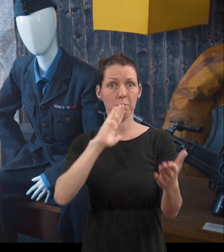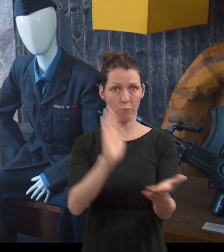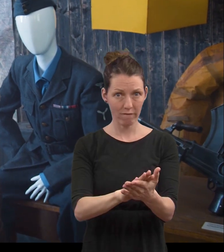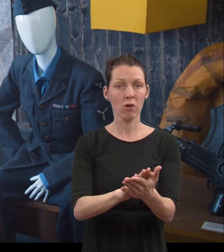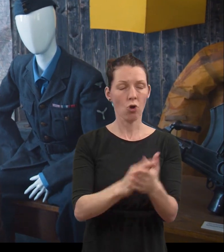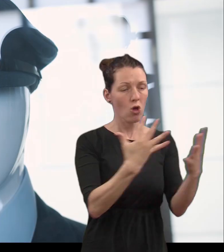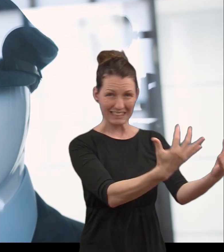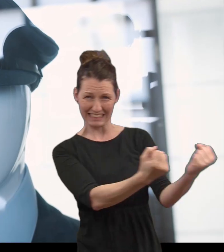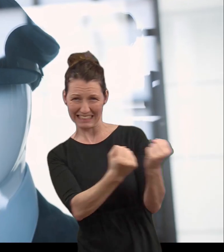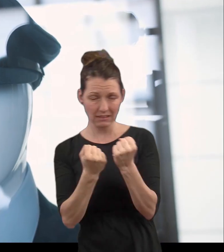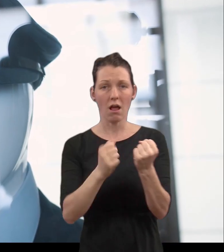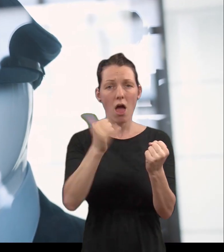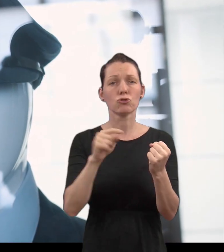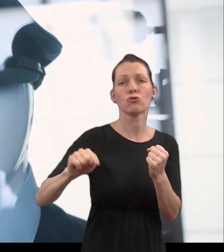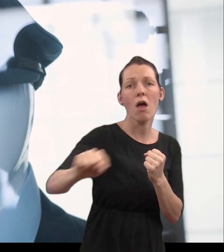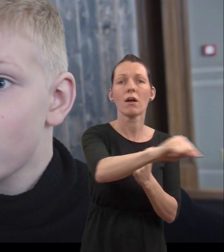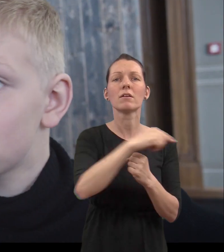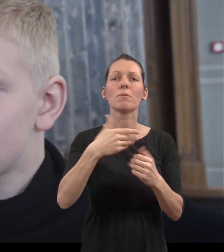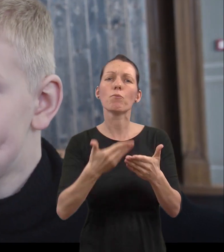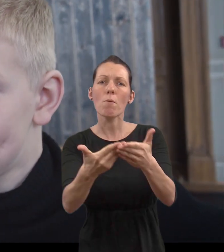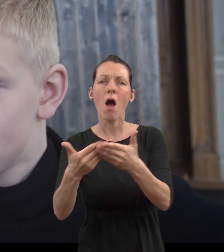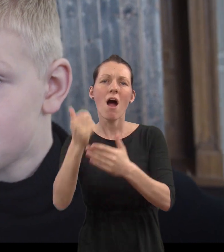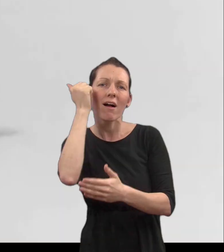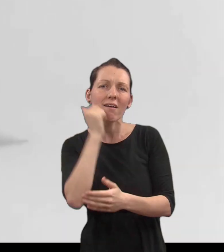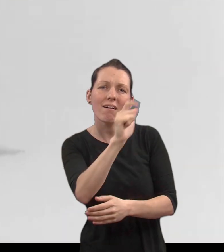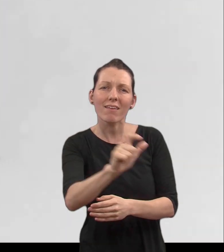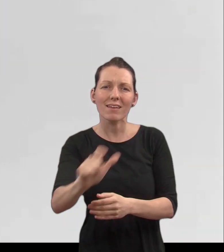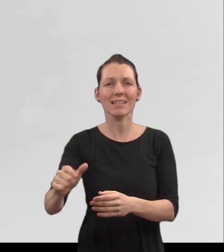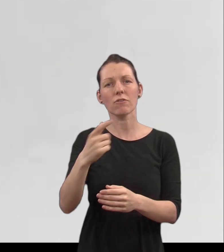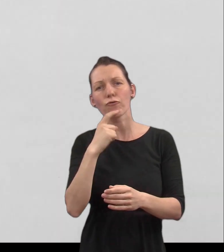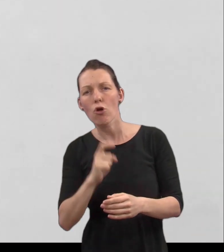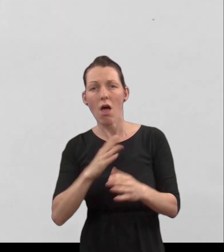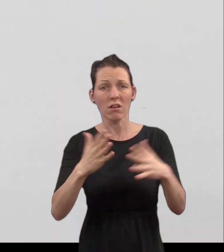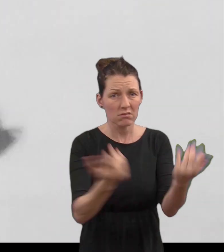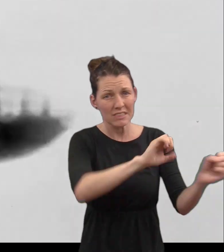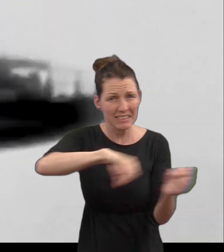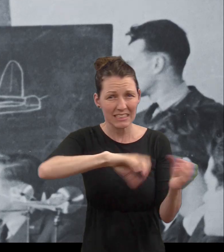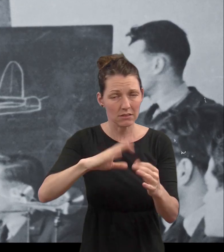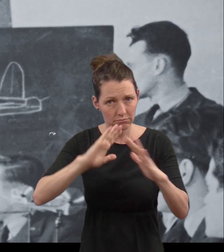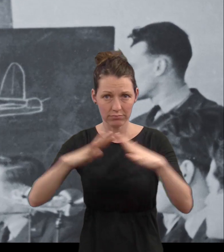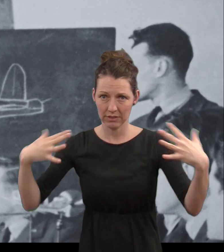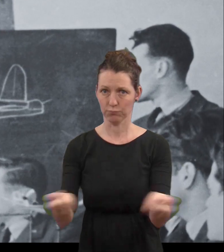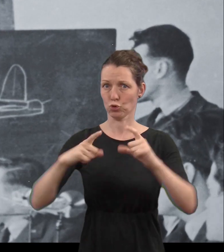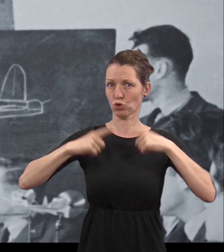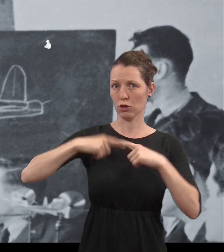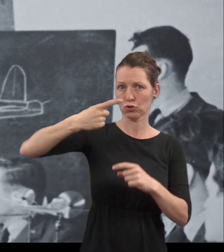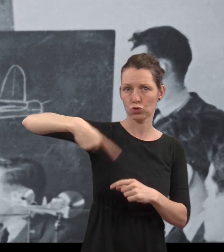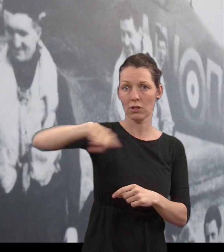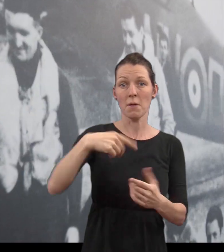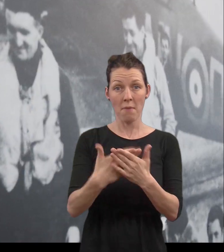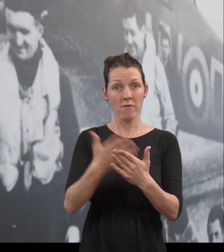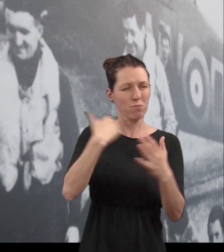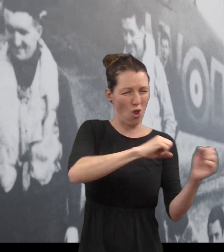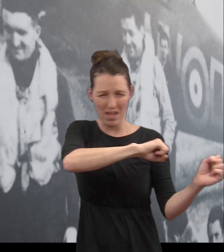bundě, kterou měl na sobě. Kolik Čechoslováků se v Británii chtělo stát letcem? V britském královském letectvu bylo kolo dvou a